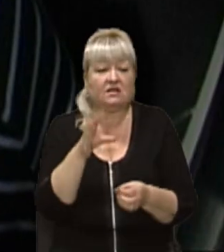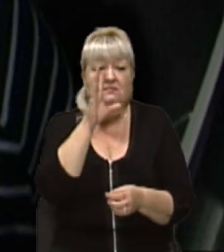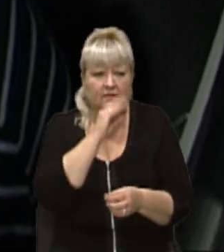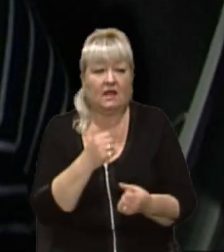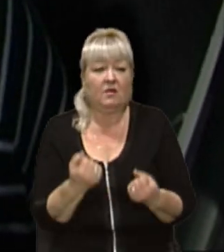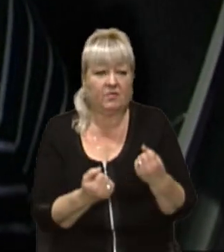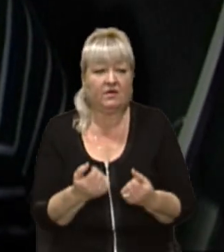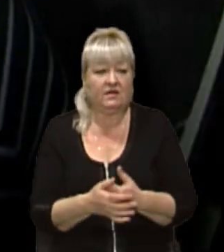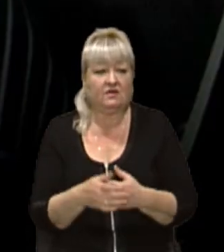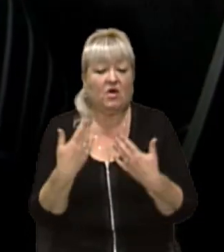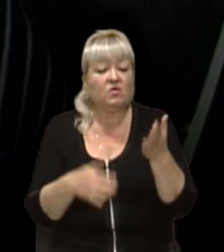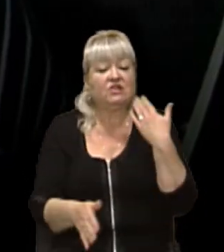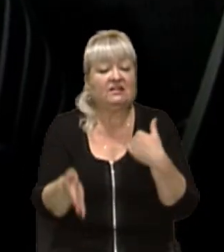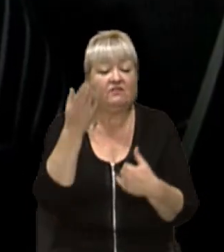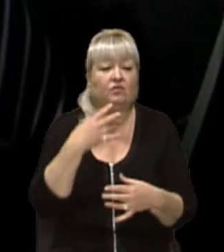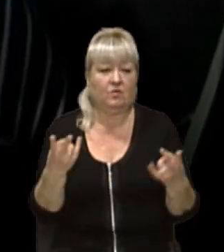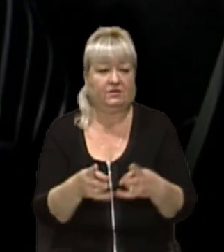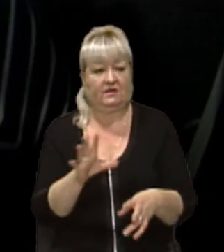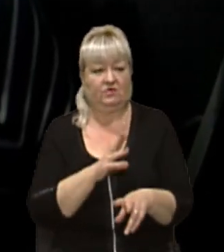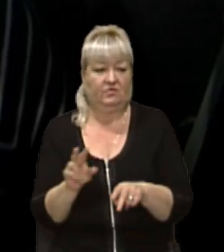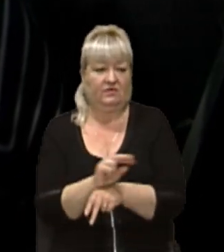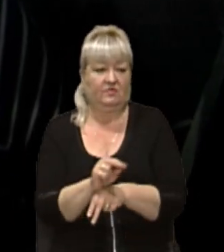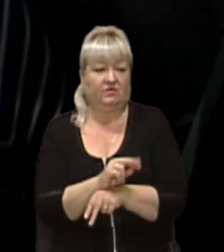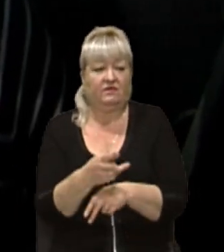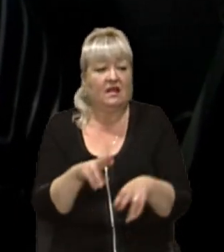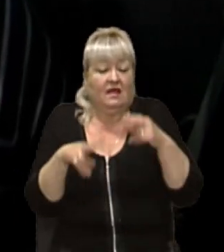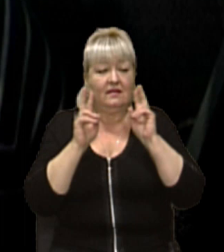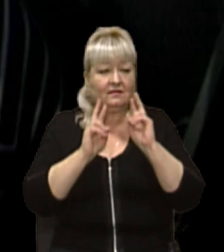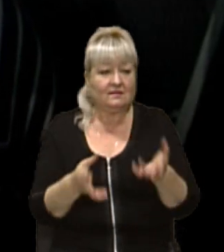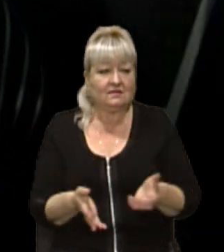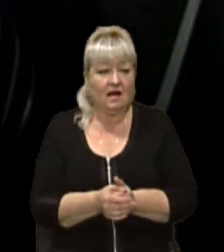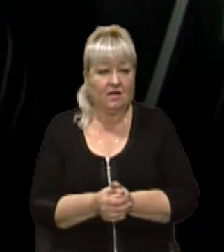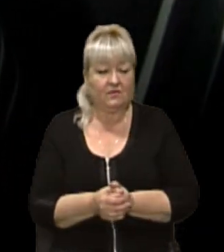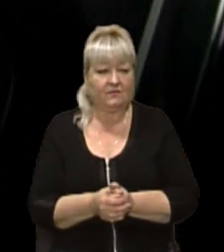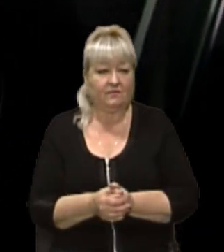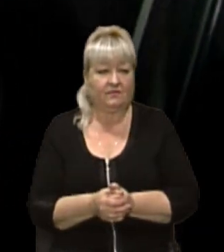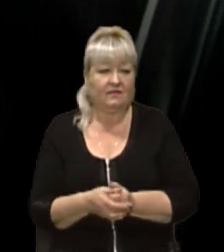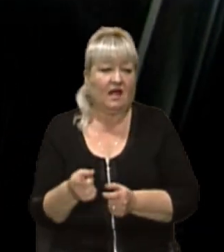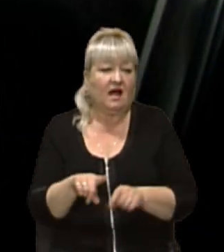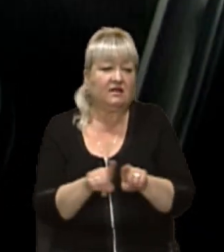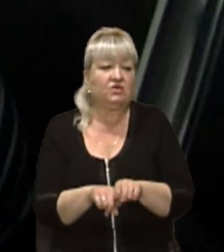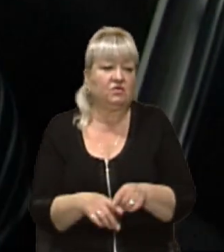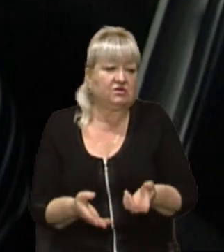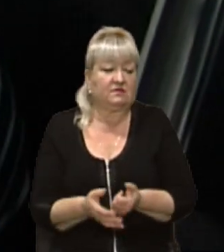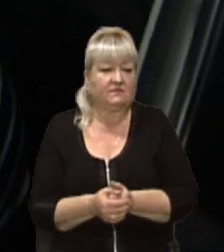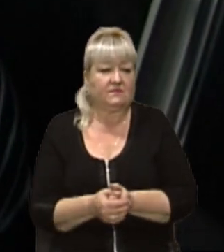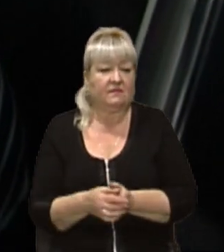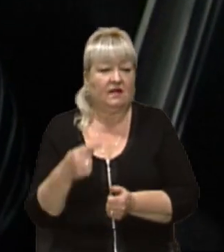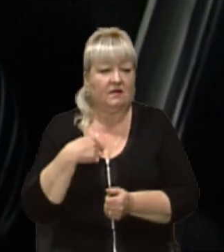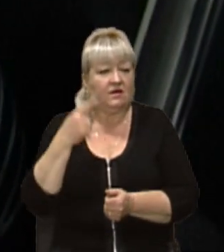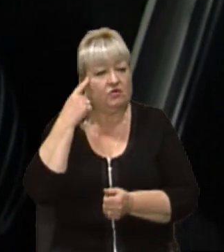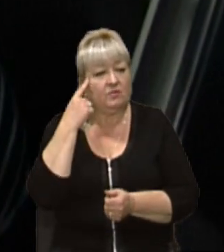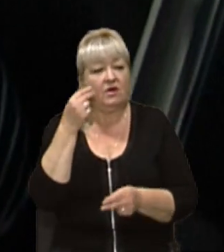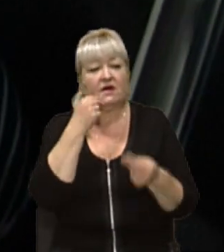знаю. Та її давно потрібно було робити, то я не знаю. Але теж так, мені здається, краще